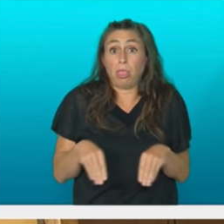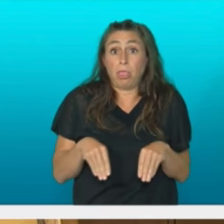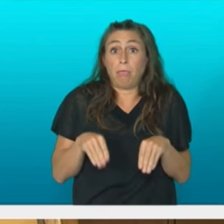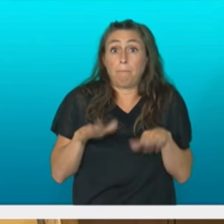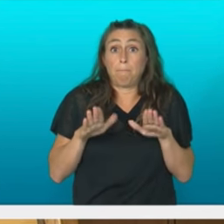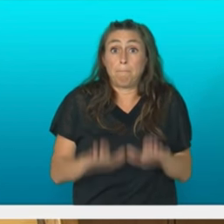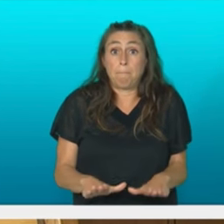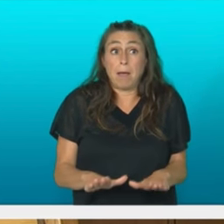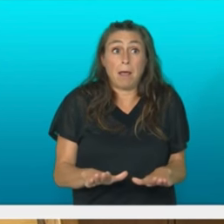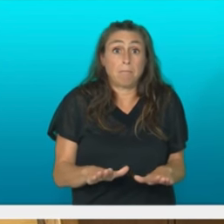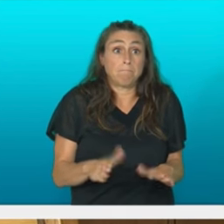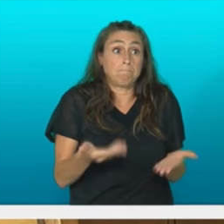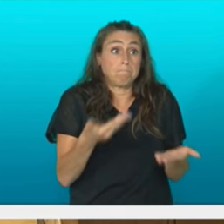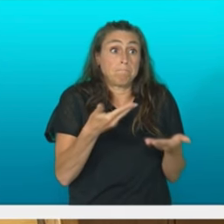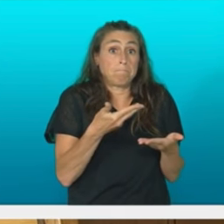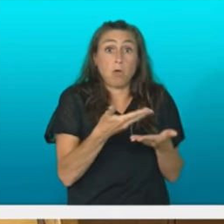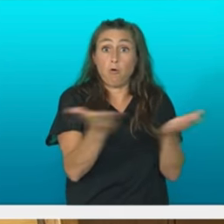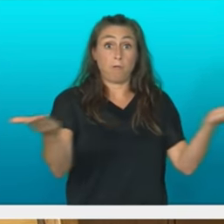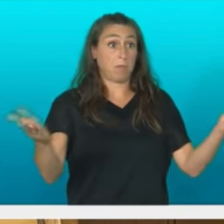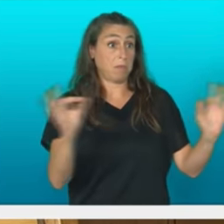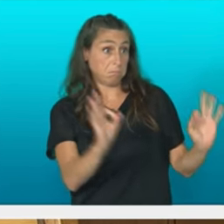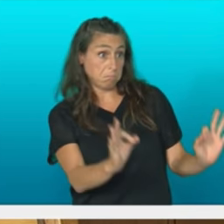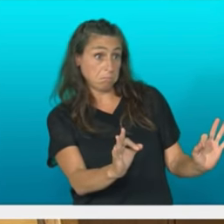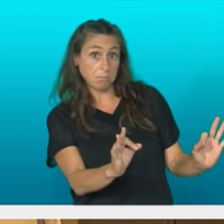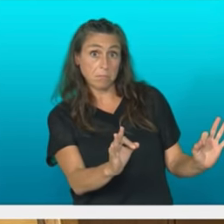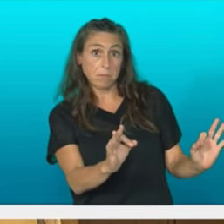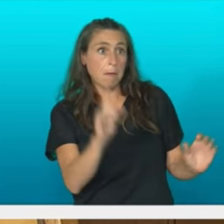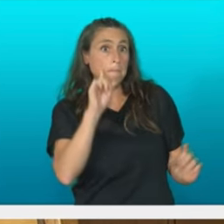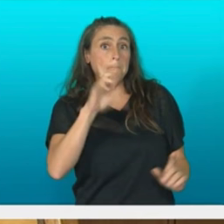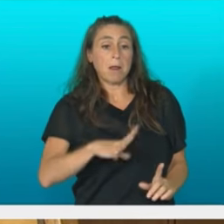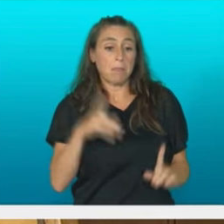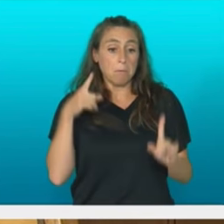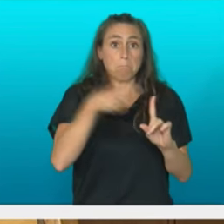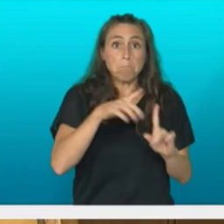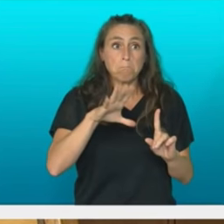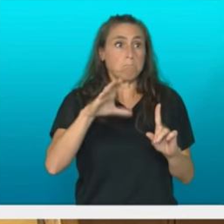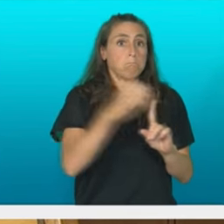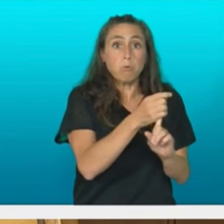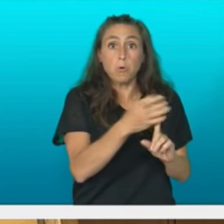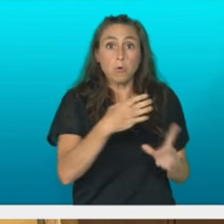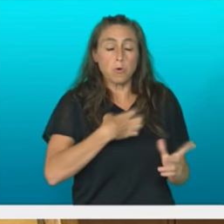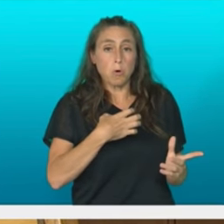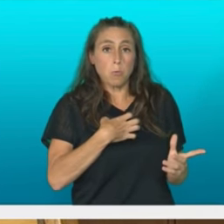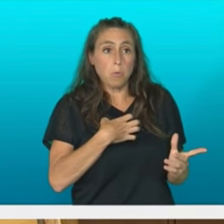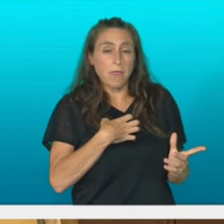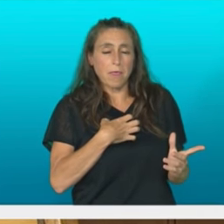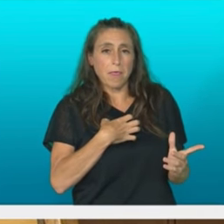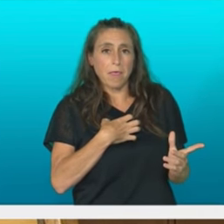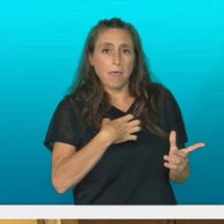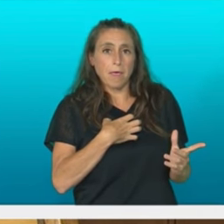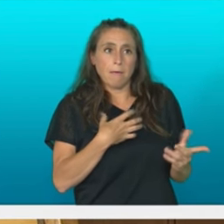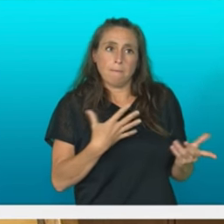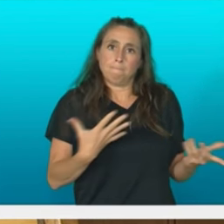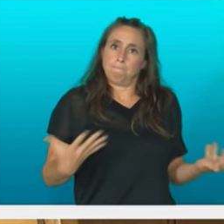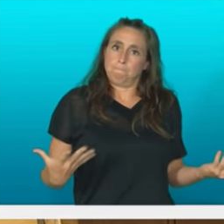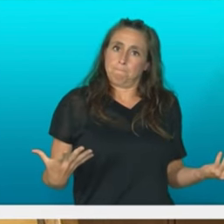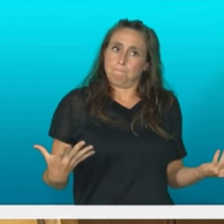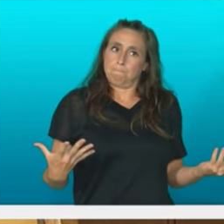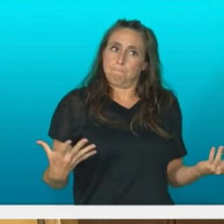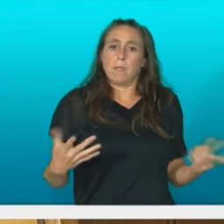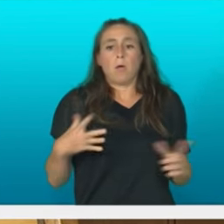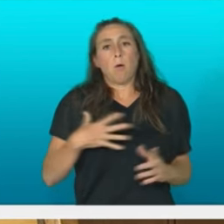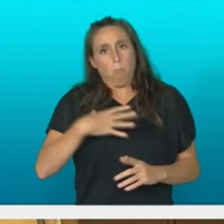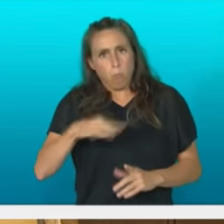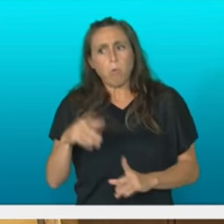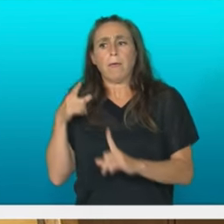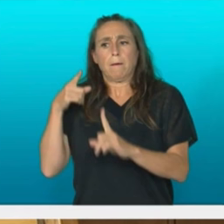eskaintzen duela. Eta erronka lortu ezinak proposentzea bezain arriskutsua da erronka zail, baina lorgarriak